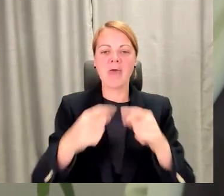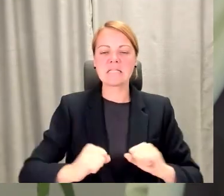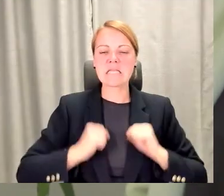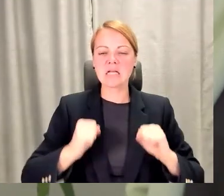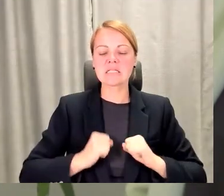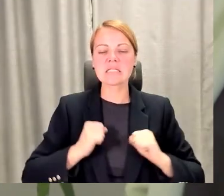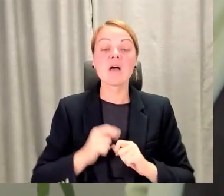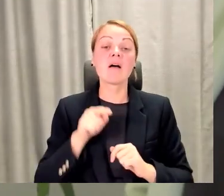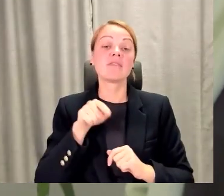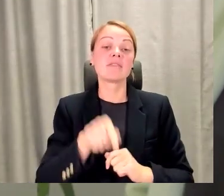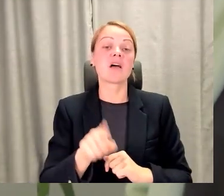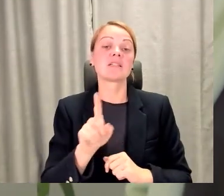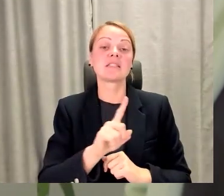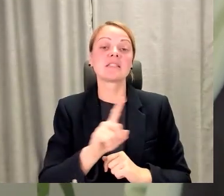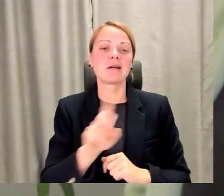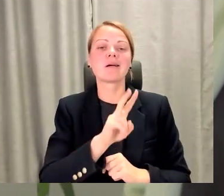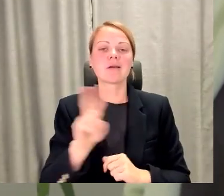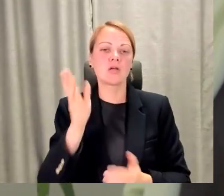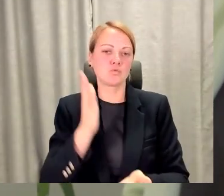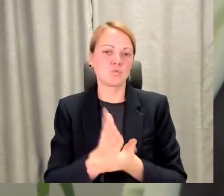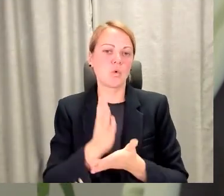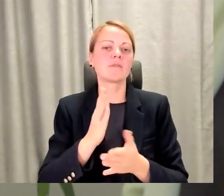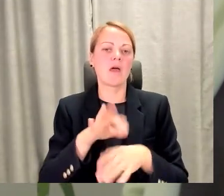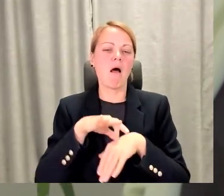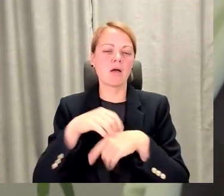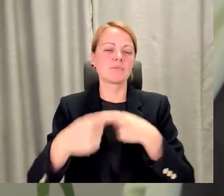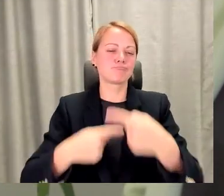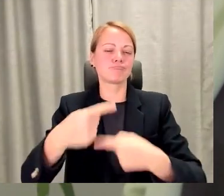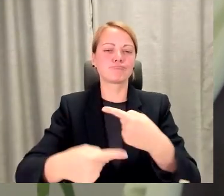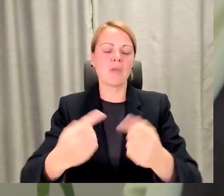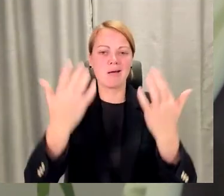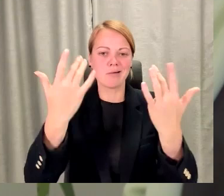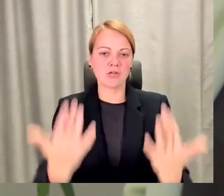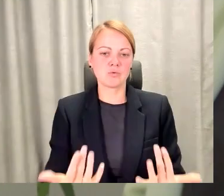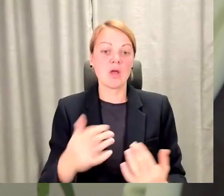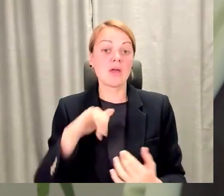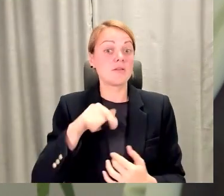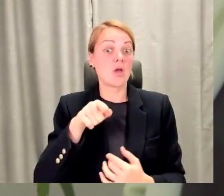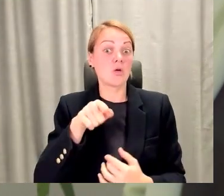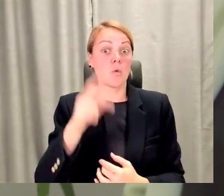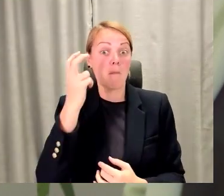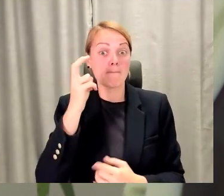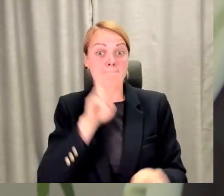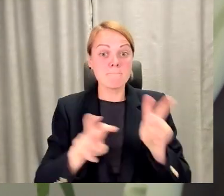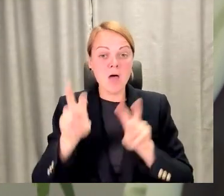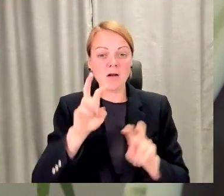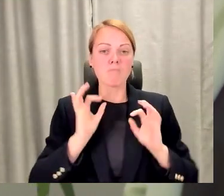kas noteikti aizvadīs tālāk pie rezultāti. Tīpaši, ja tu meklē vēl profesionālu palīdzību,